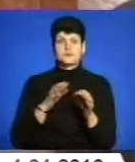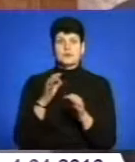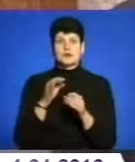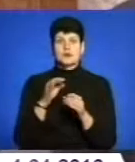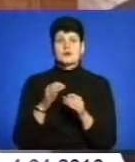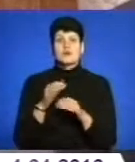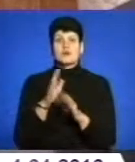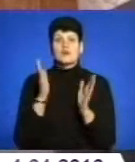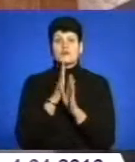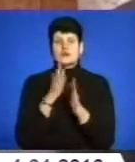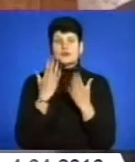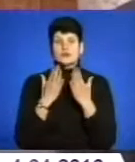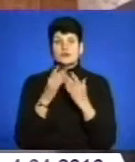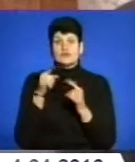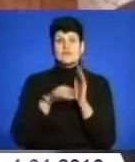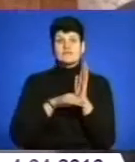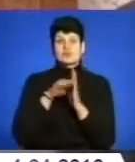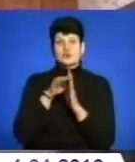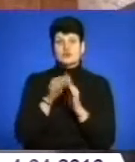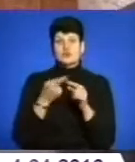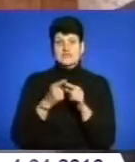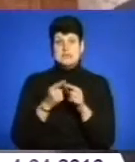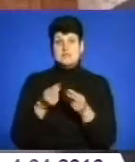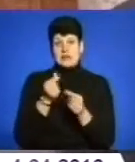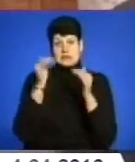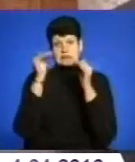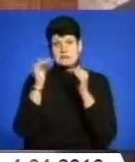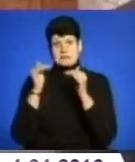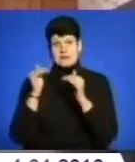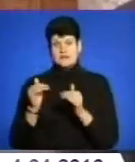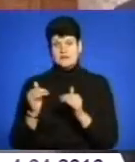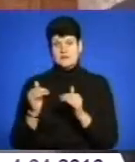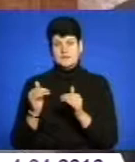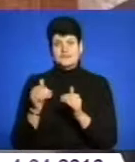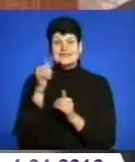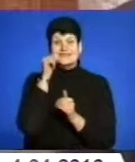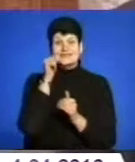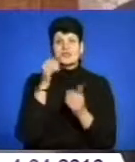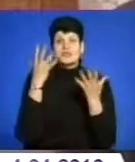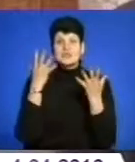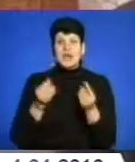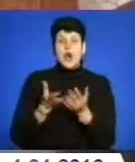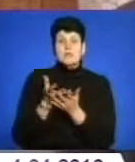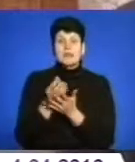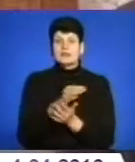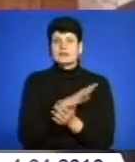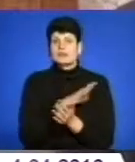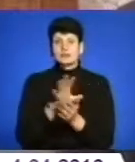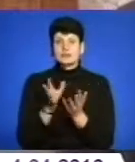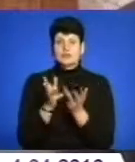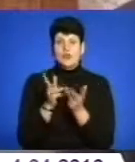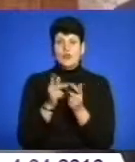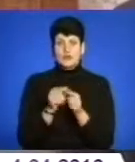повітря. Тобто якщо вона висока, то ця оплата суттєво впаде. І з завтрашнього дня вже оплати не буде нарахування